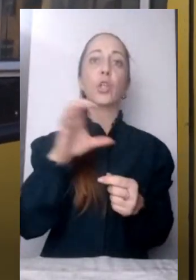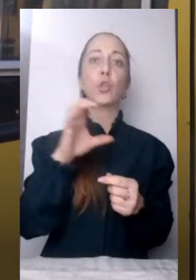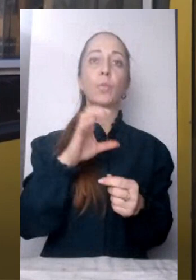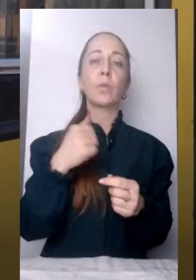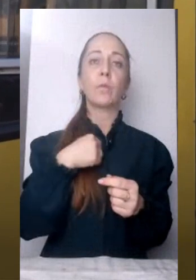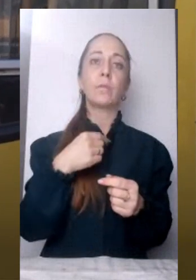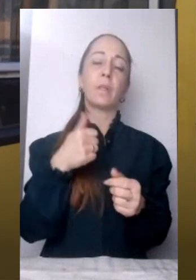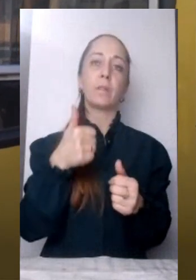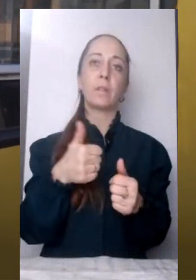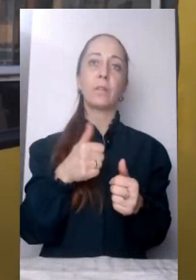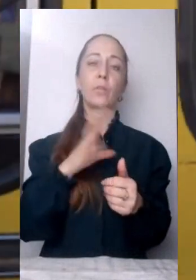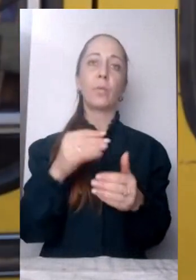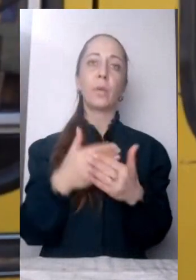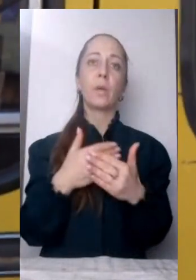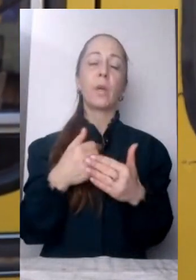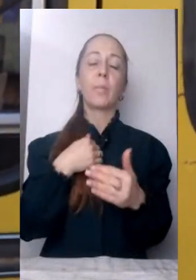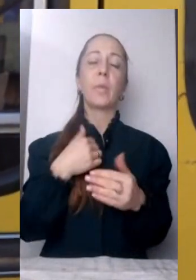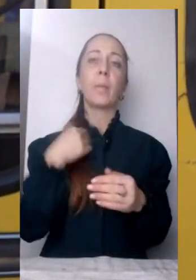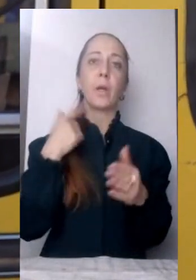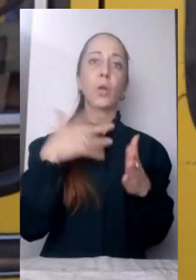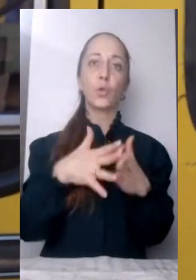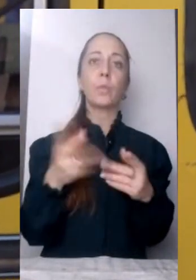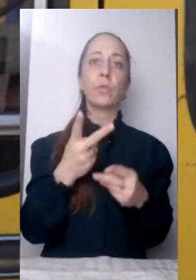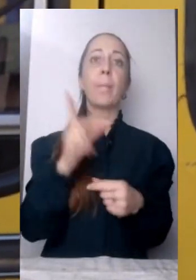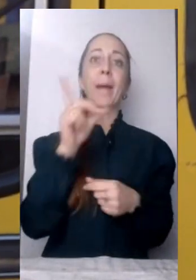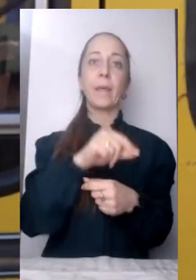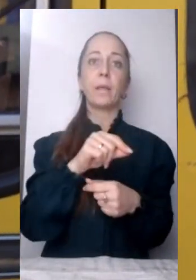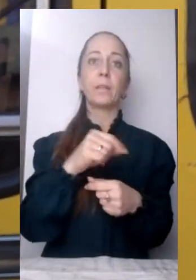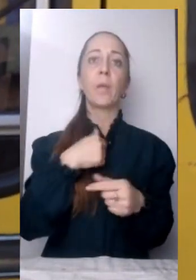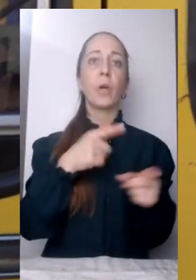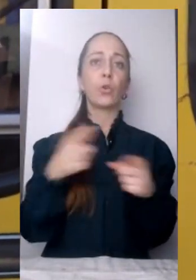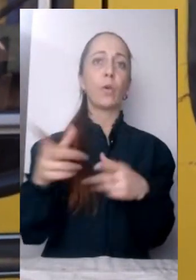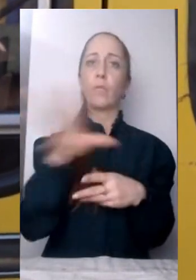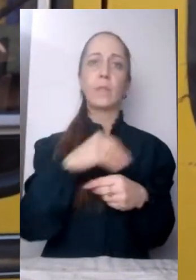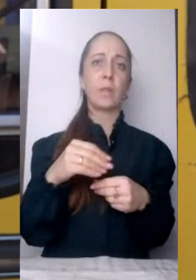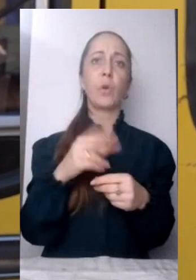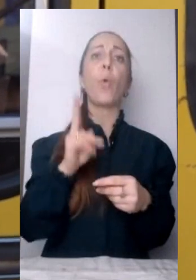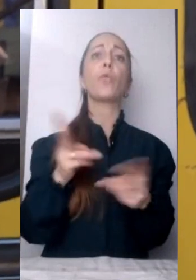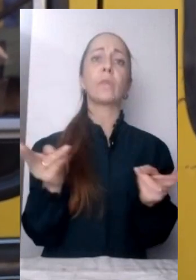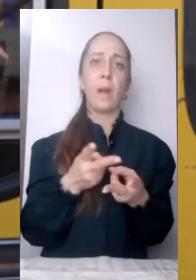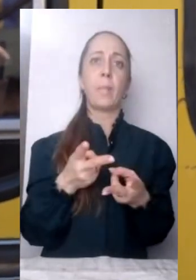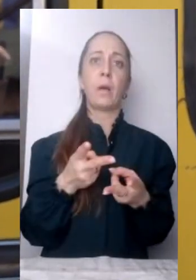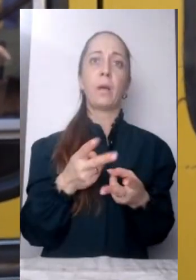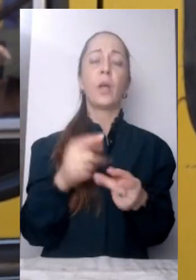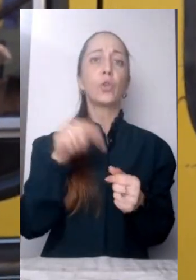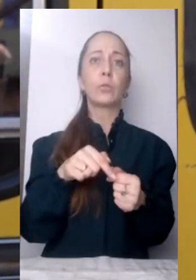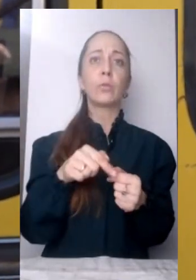Ми розуміємо, що треба їхати. Готові допомагати всім, кому це треба. Тут варіантів не може бути.